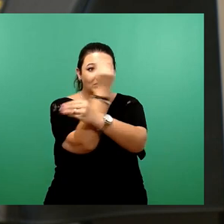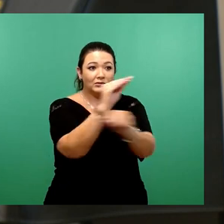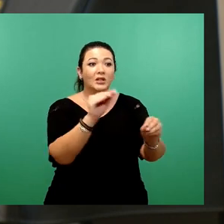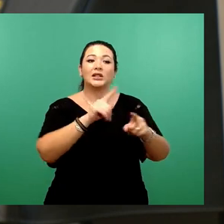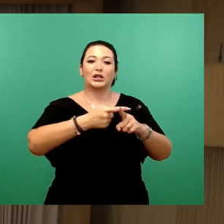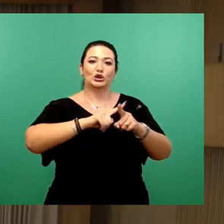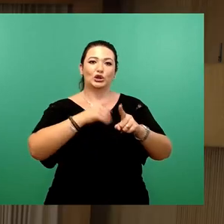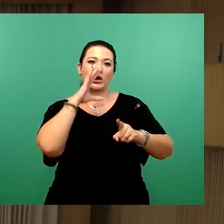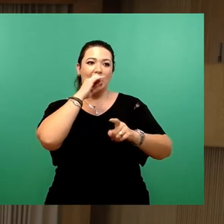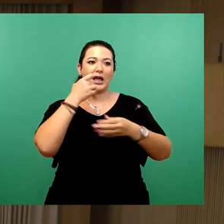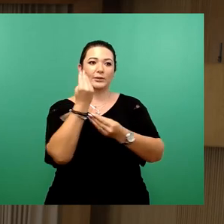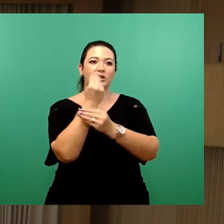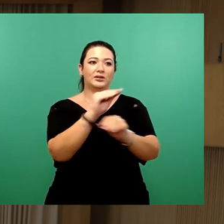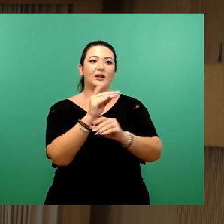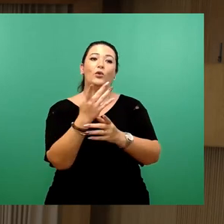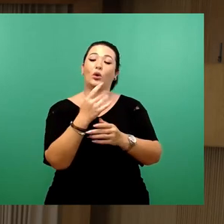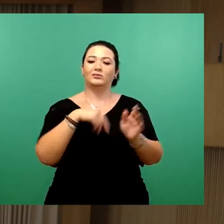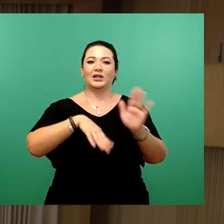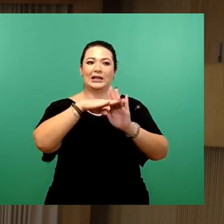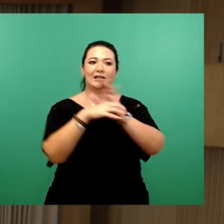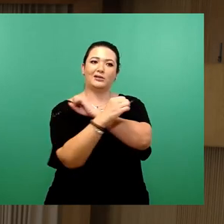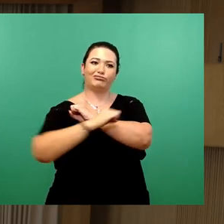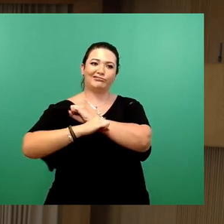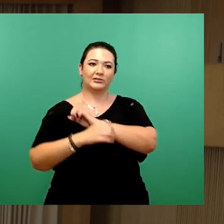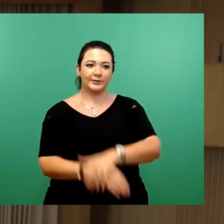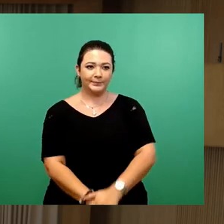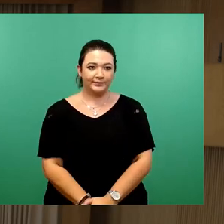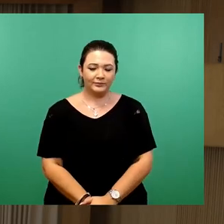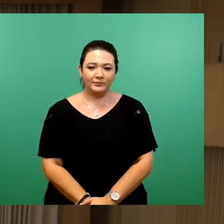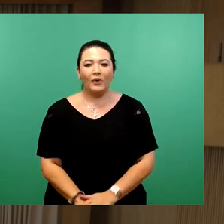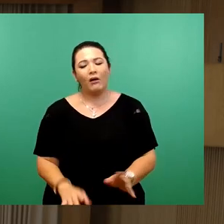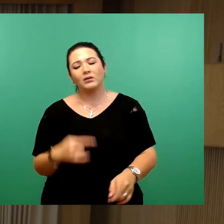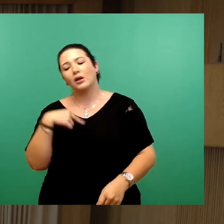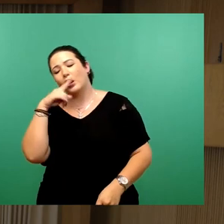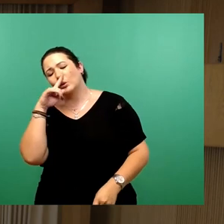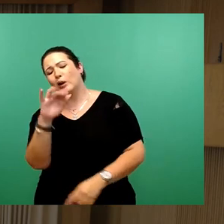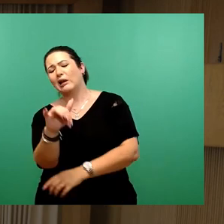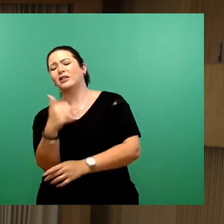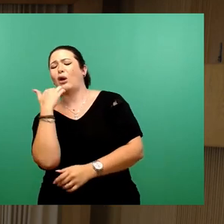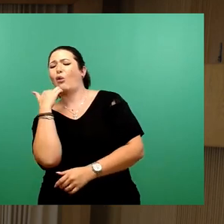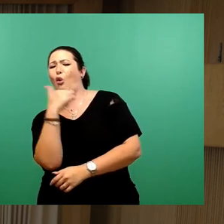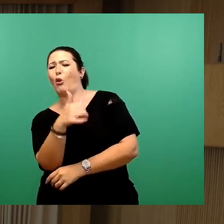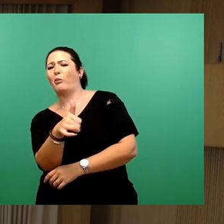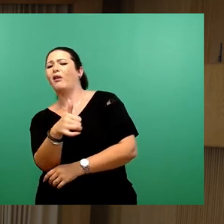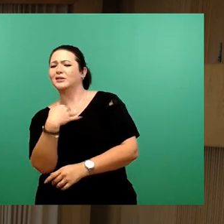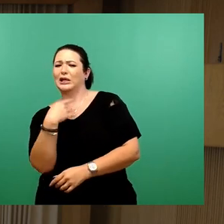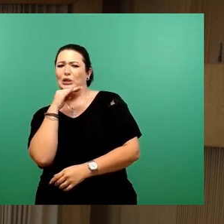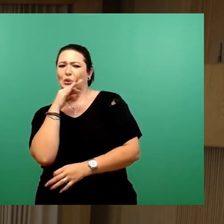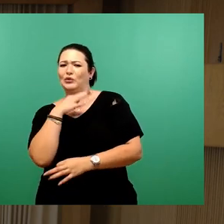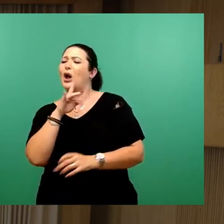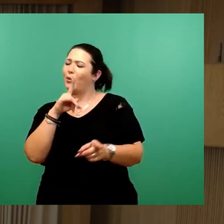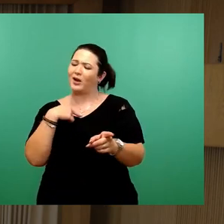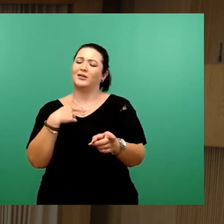verstoßen. Gut, also eine Größenordnung hätte mir schon gereicht als Physiker, aber gut, wir haben gehört, Sie wollen das nicht sagen.